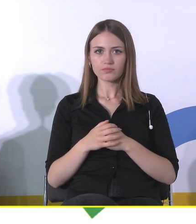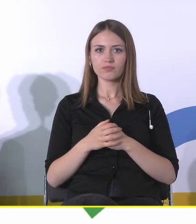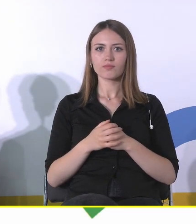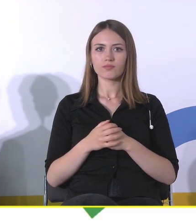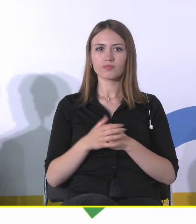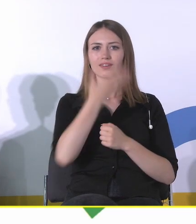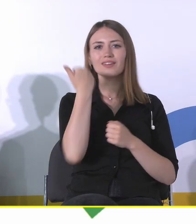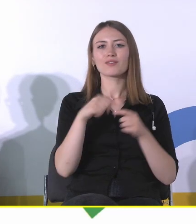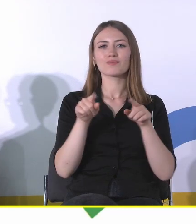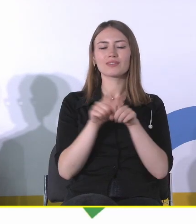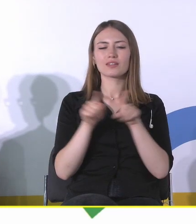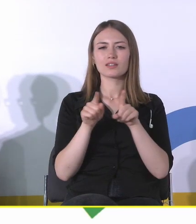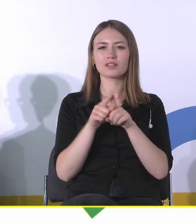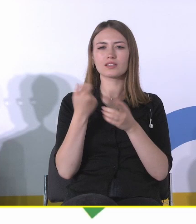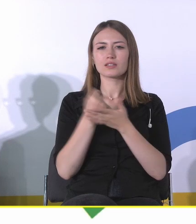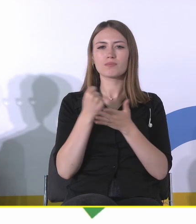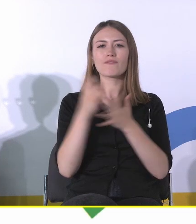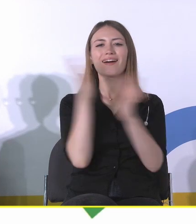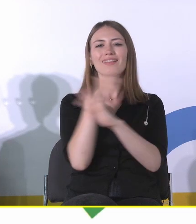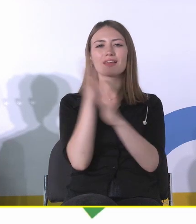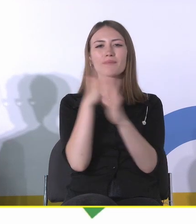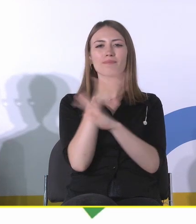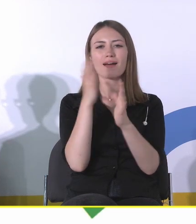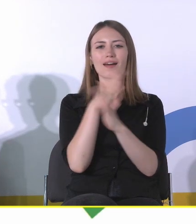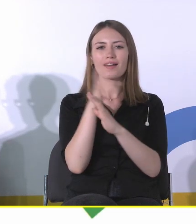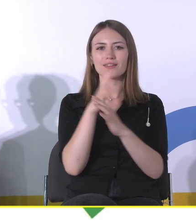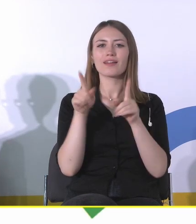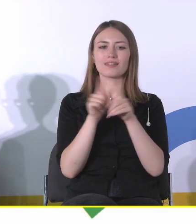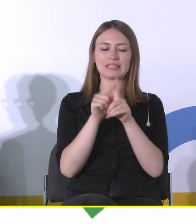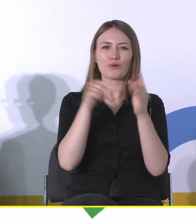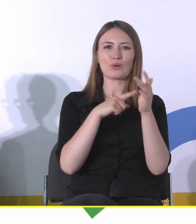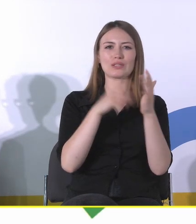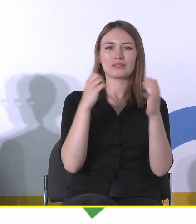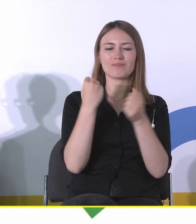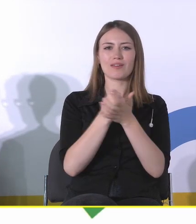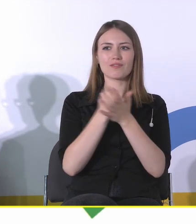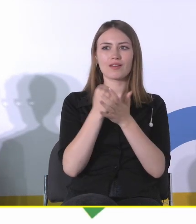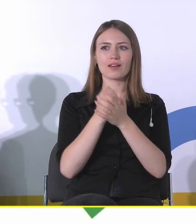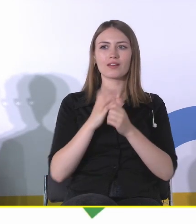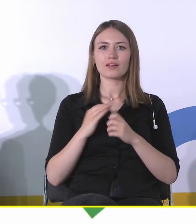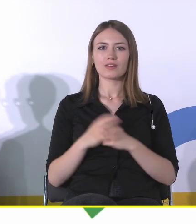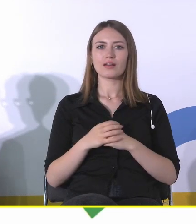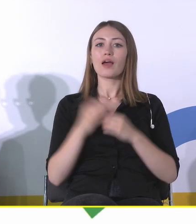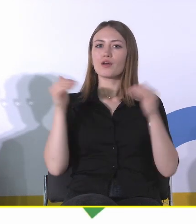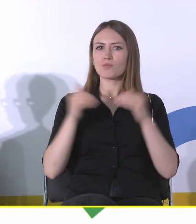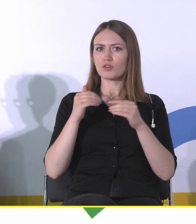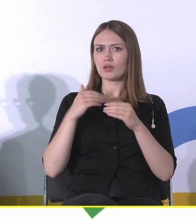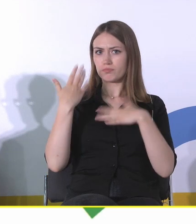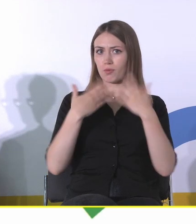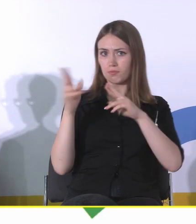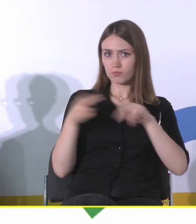mówili także o kwestiach klimatycznych i rezyliencji w związku z klimatem. To od tego może jeszcze wróćmy później, dobrze? To